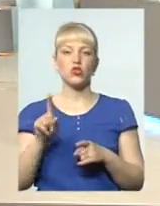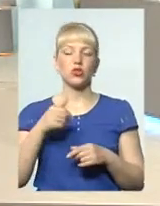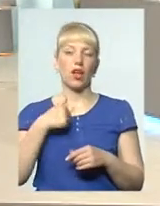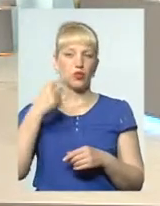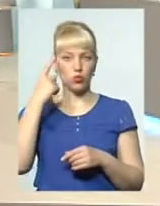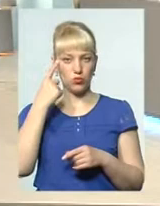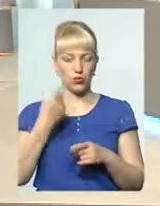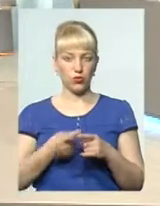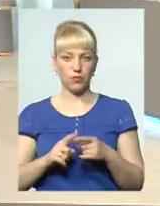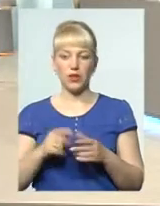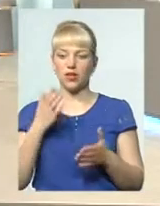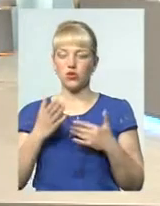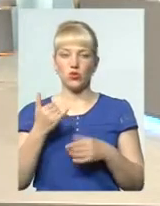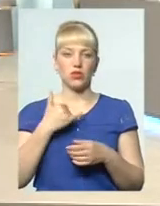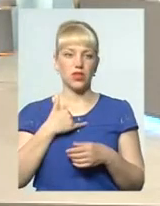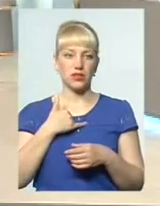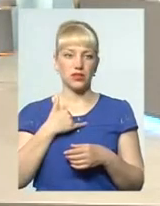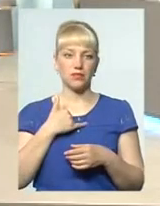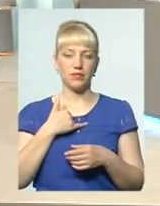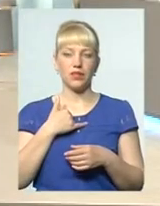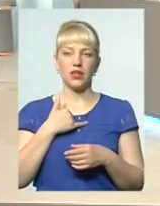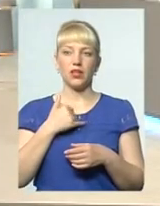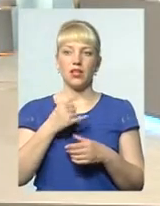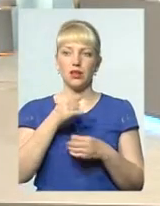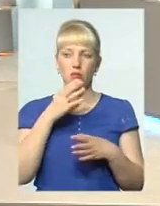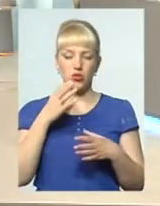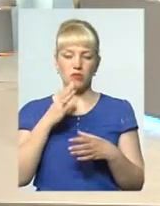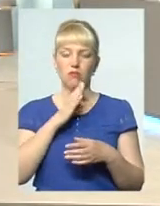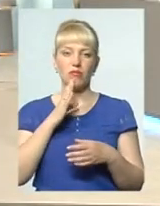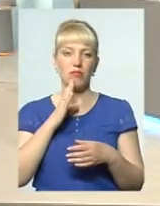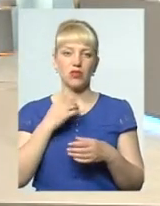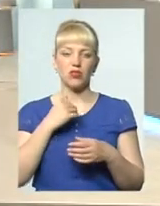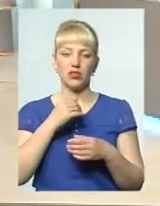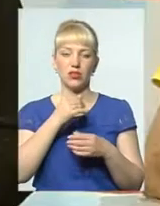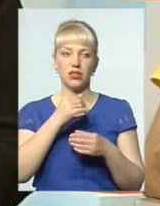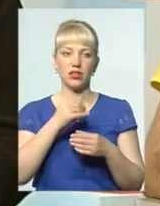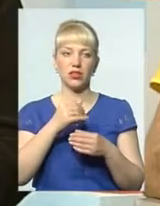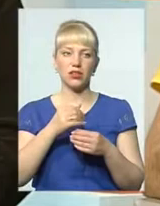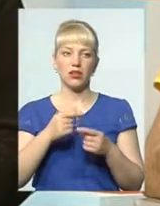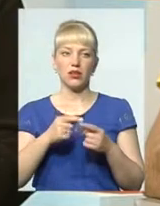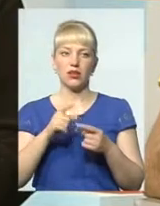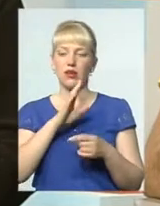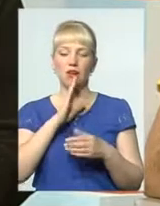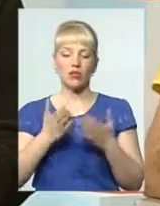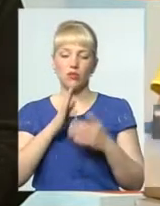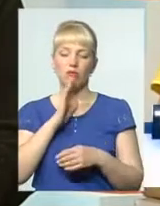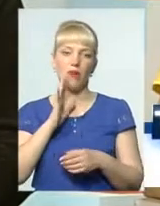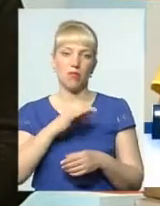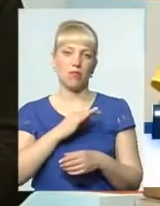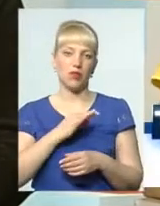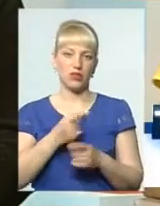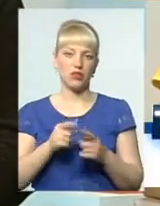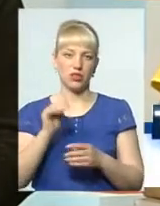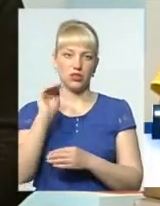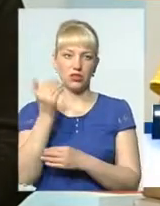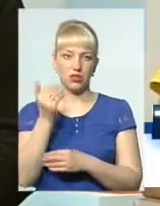вже в нас не має впливу на матір'ю. Ми не можемо тилувати, любити свою дитину, її байдежи, відверто кажучи, не цю дитину,